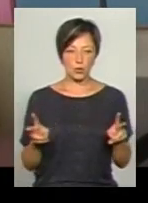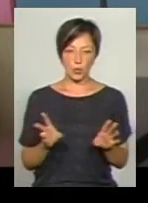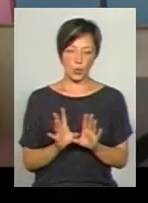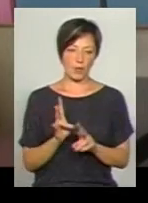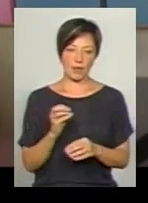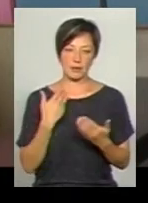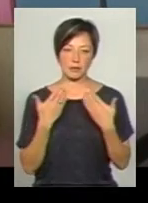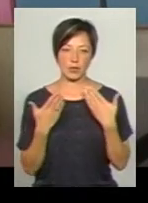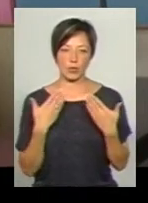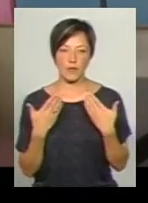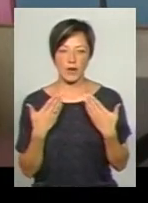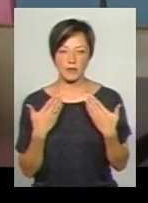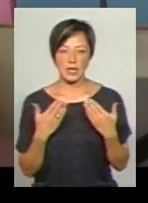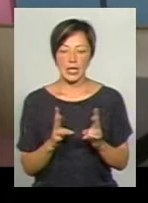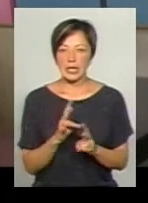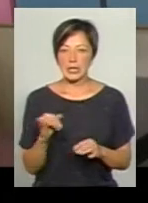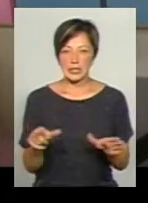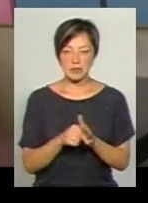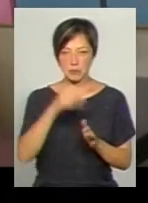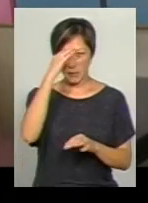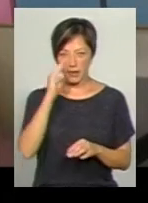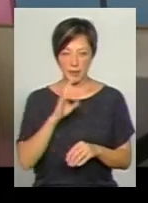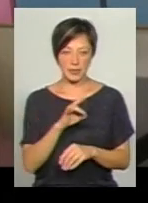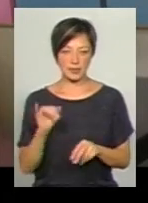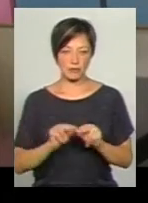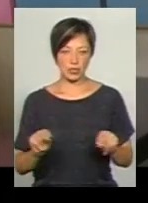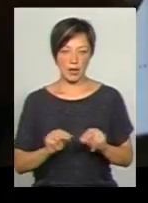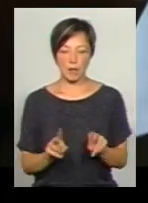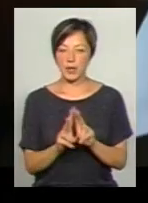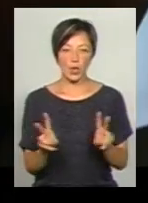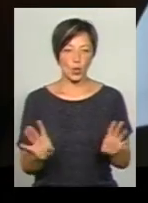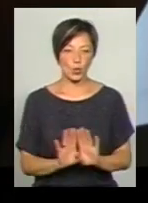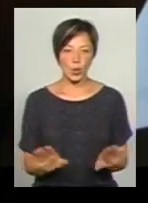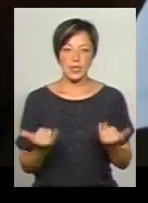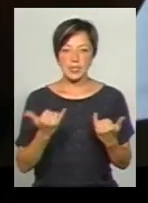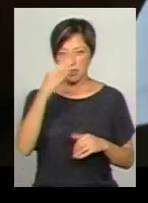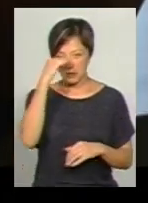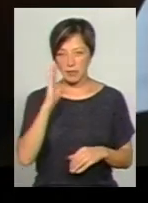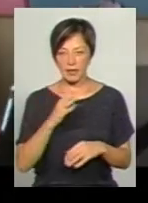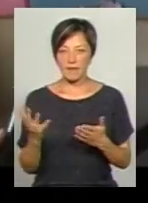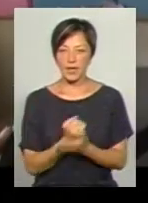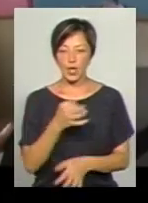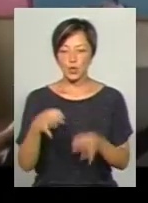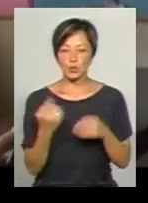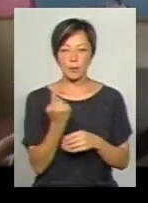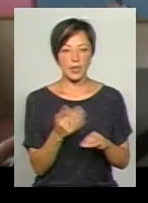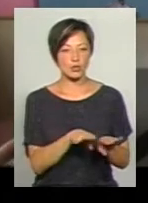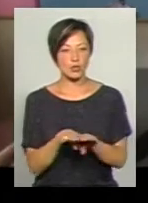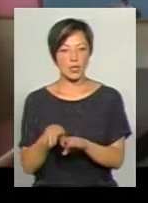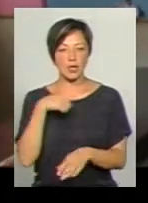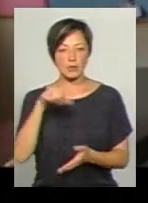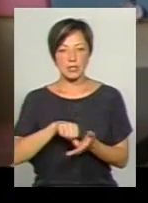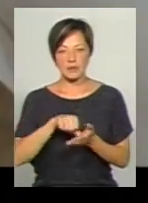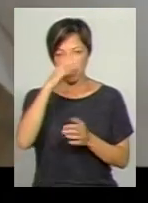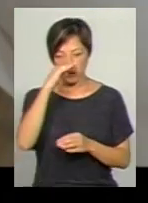спілкувався, ні з батьками, ні з вчителями, ніхто. Зараз батьки виграли суд першої інстанції, каже представник